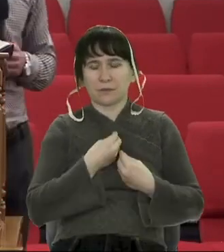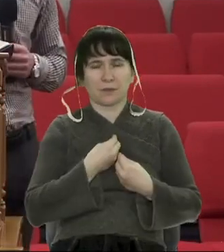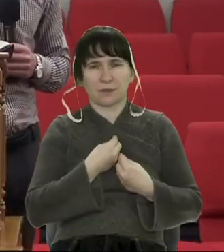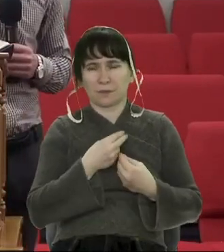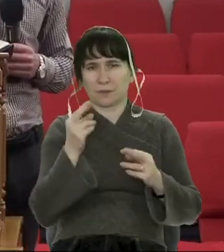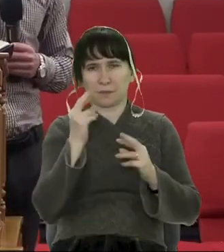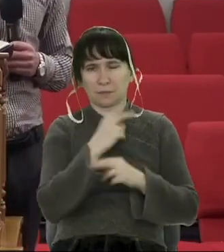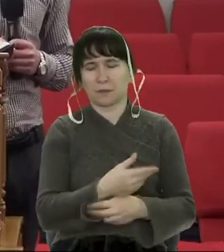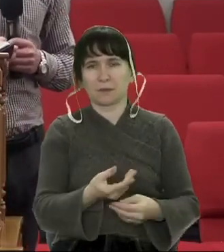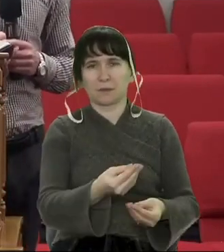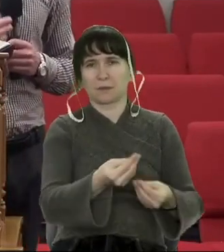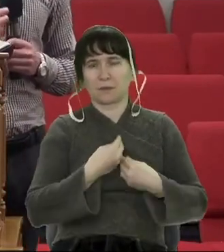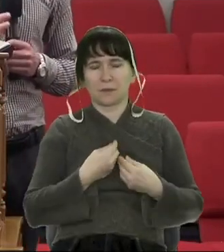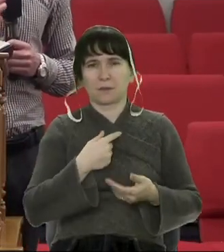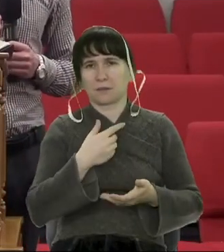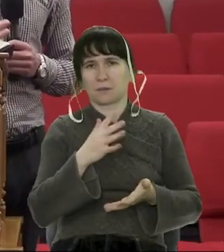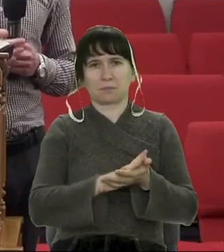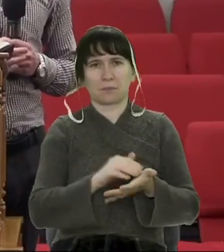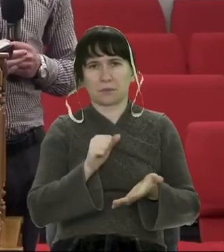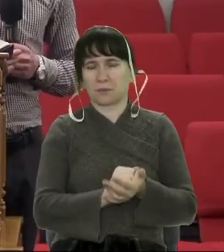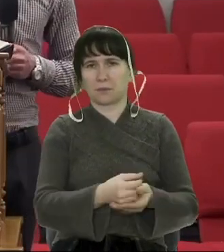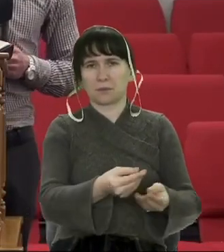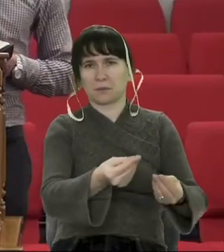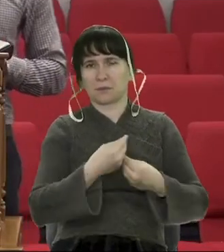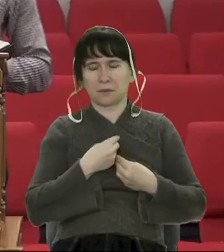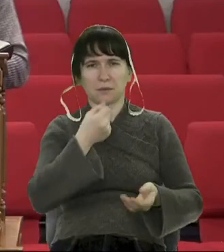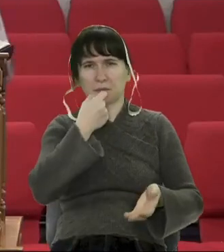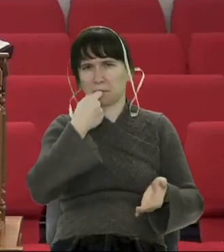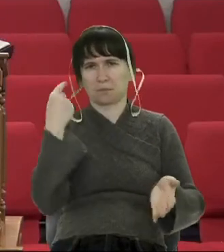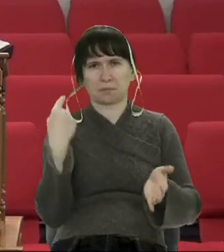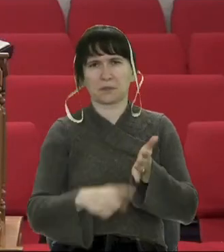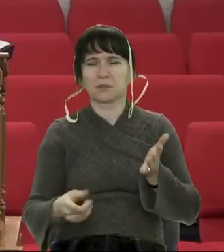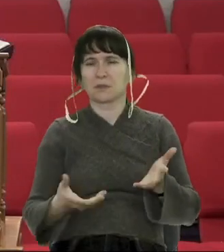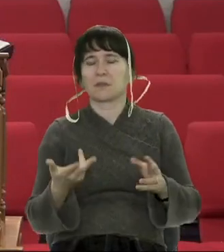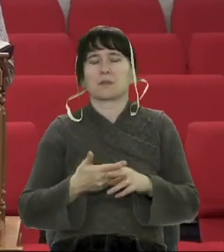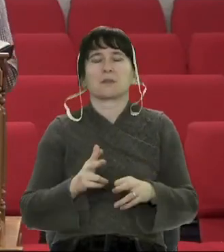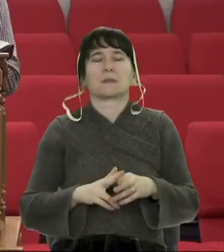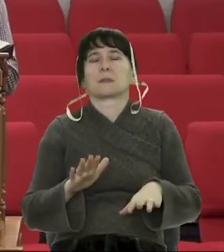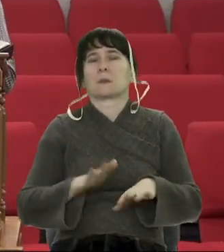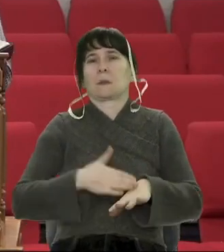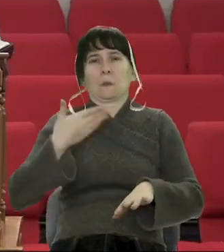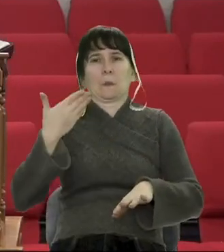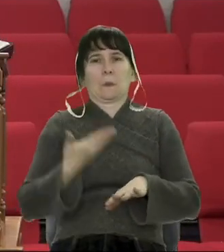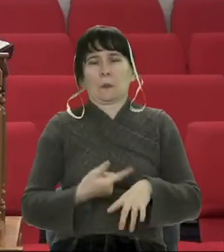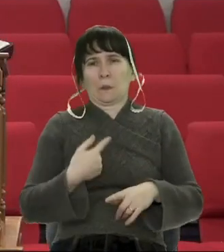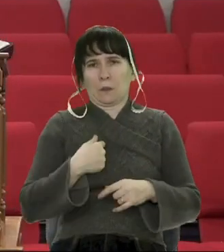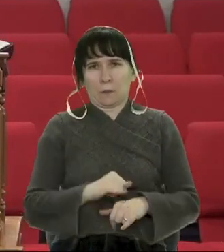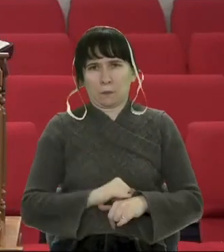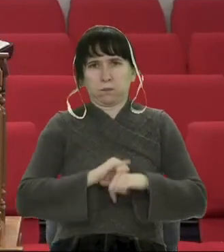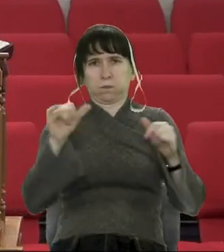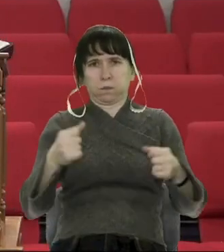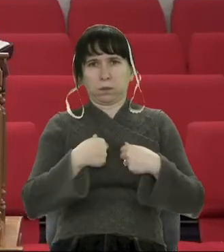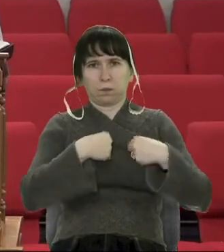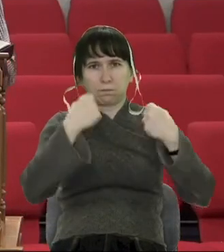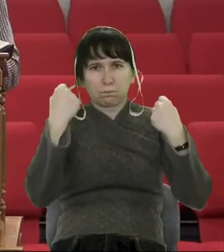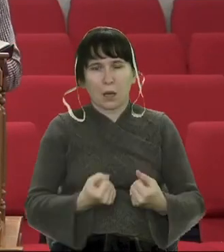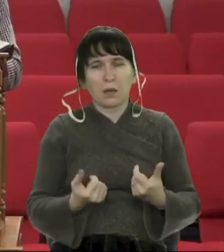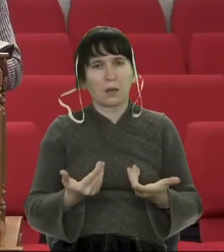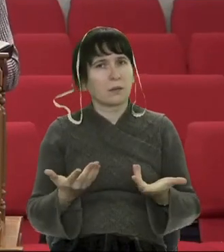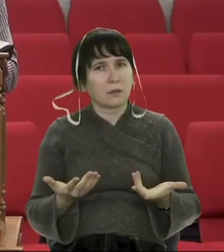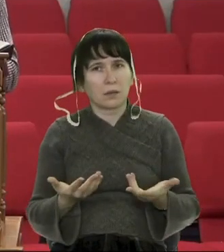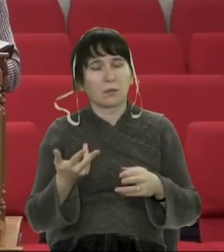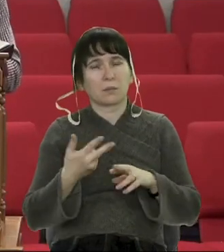нерозсудливість. Але книга «Прич», книга мудрості, примудростей, закликає, що